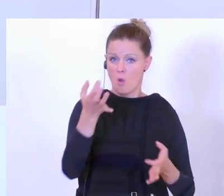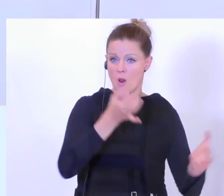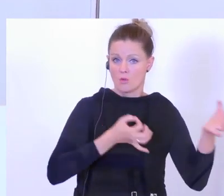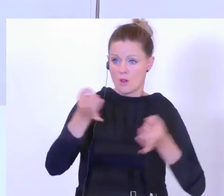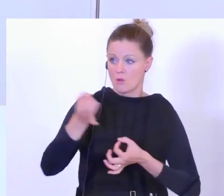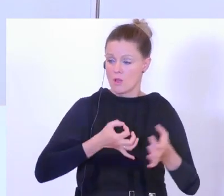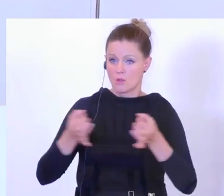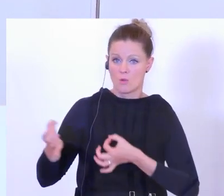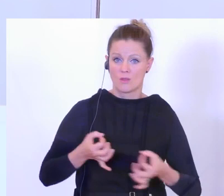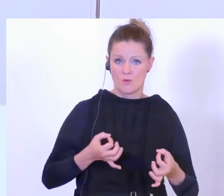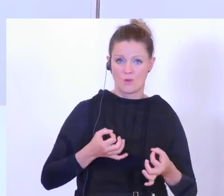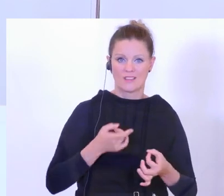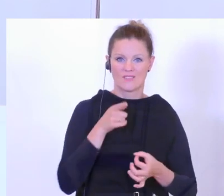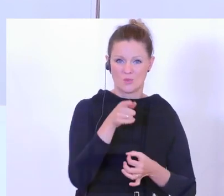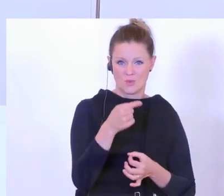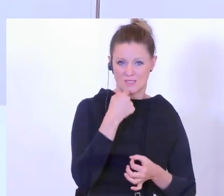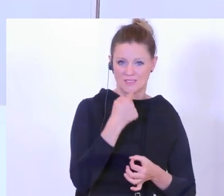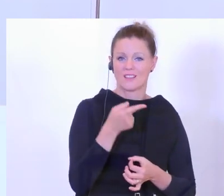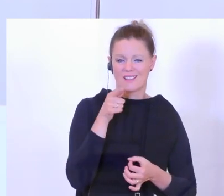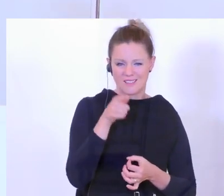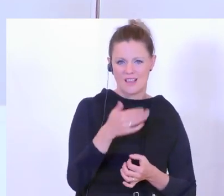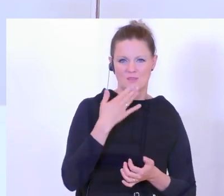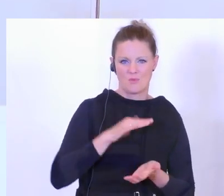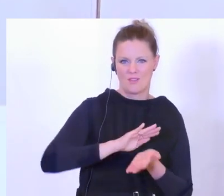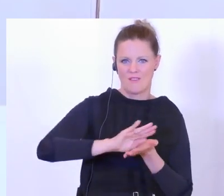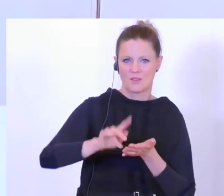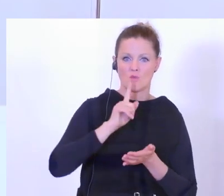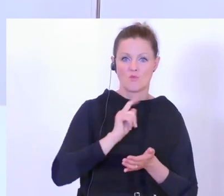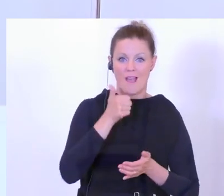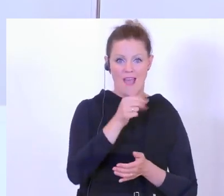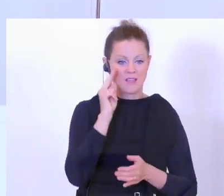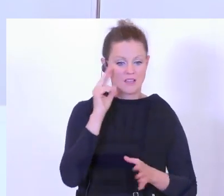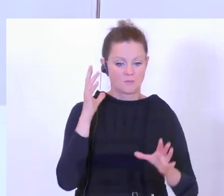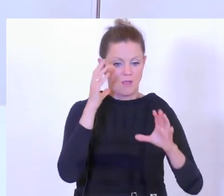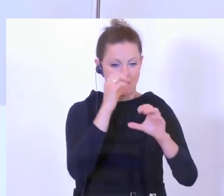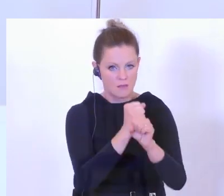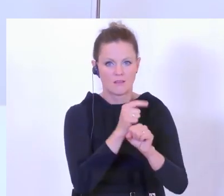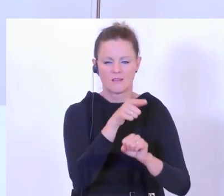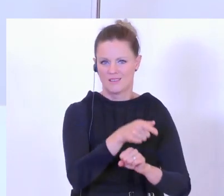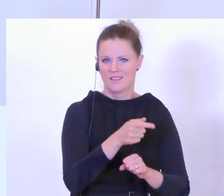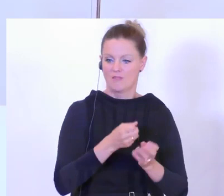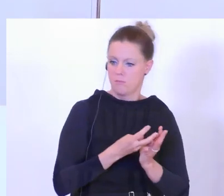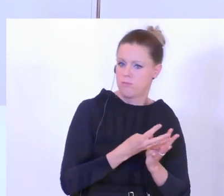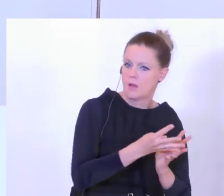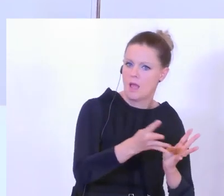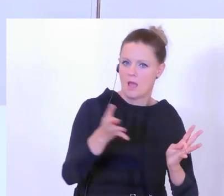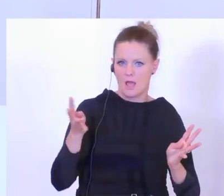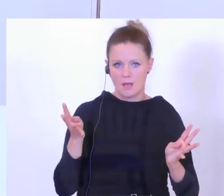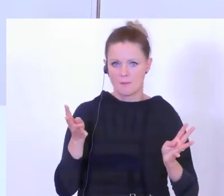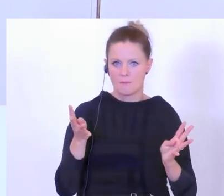um genau das zu vermeiden, von dem sie gesprochen haben. Nämlich, dass man sich nur auf einen Aspekt einer Herausforderung fokussiert, sondern möglichst einen breiten